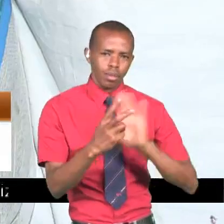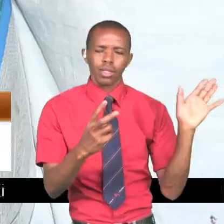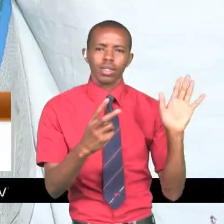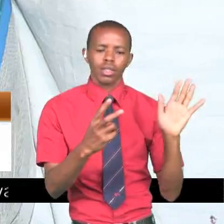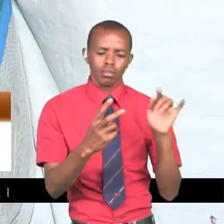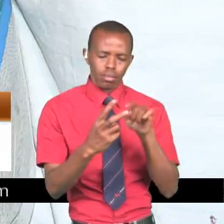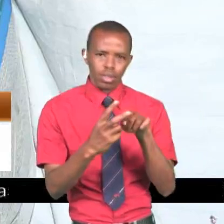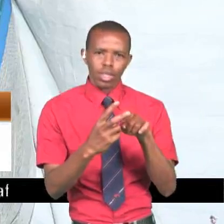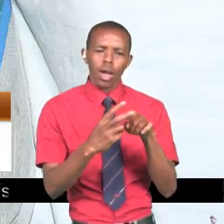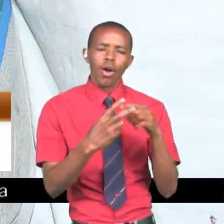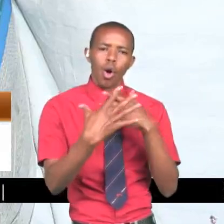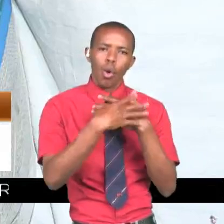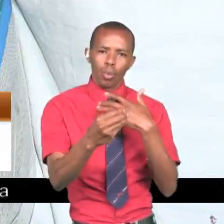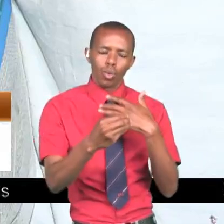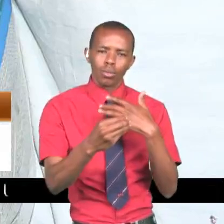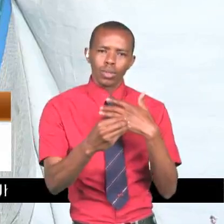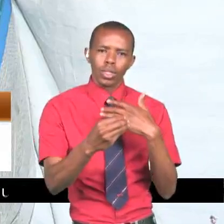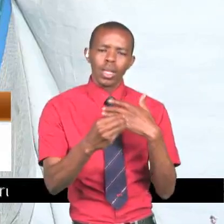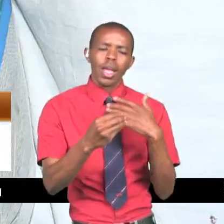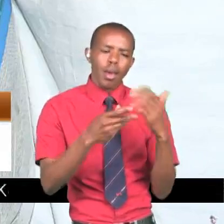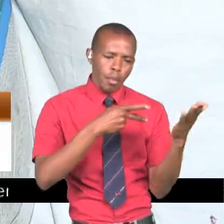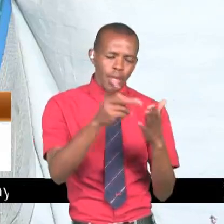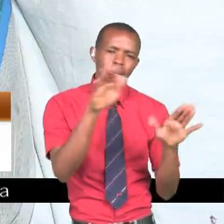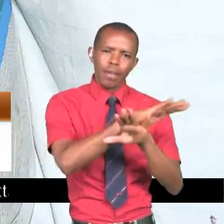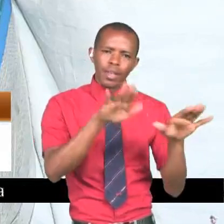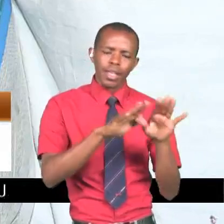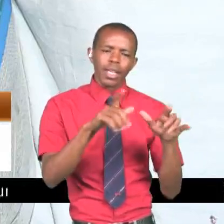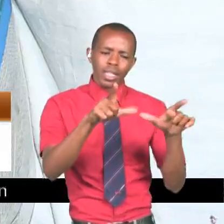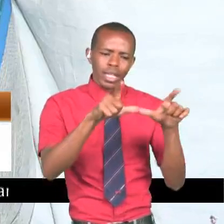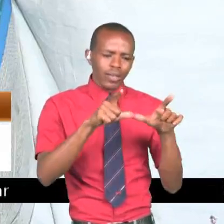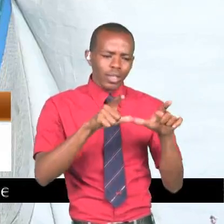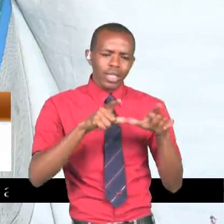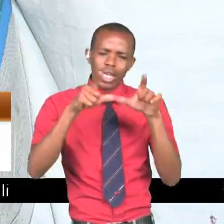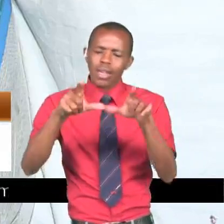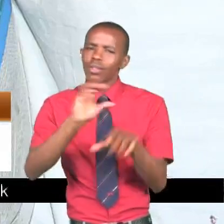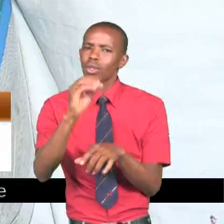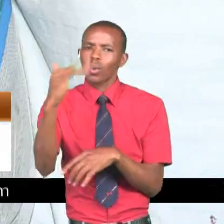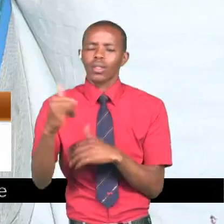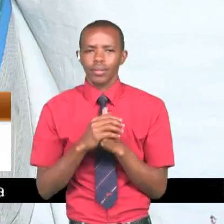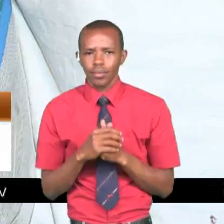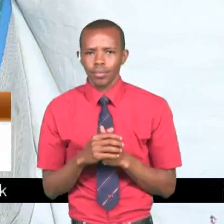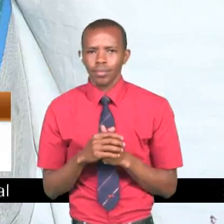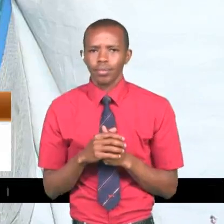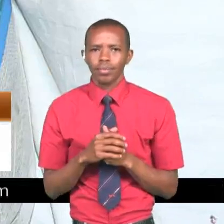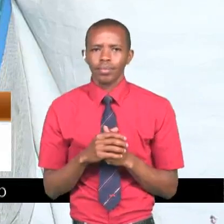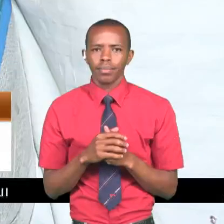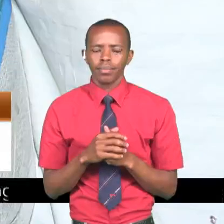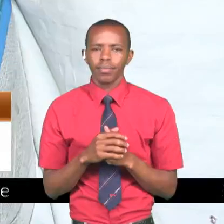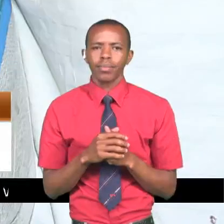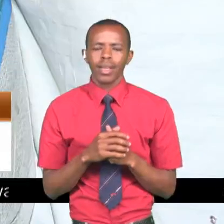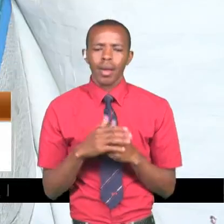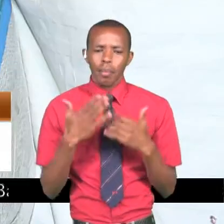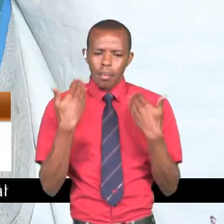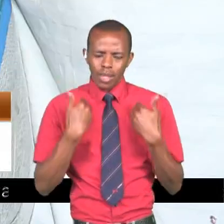hati photocopy. Sama ni mesha lipa kila kitu. Bona takiku nipatia rizote. Hizo zibitu zingine za mtoto. Mbaka